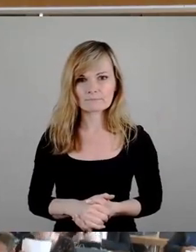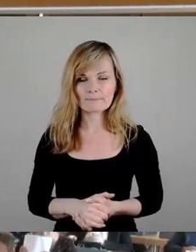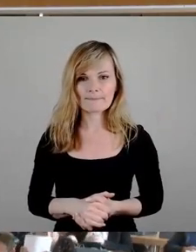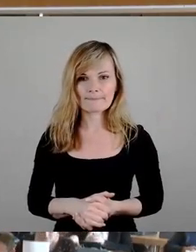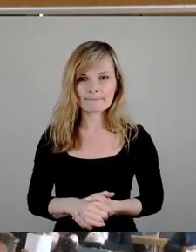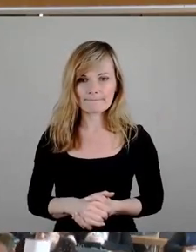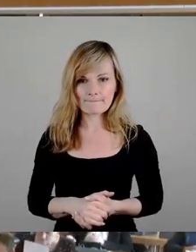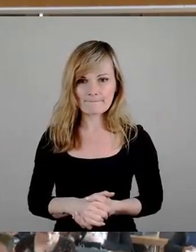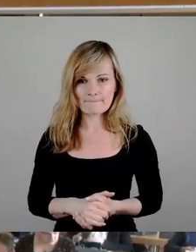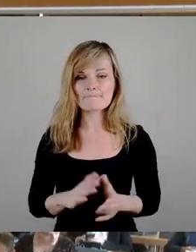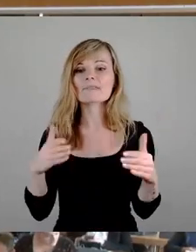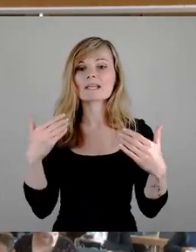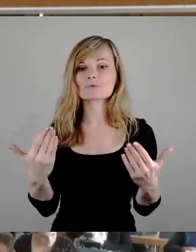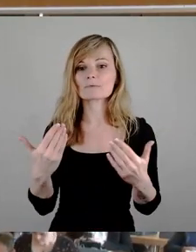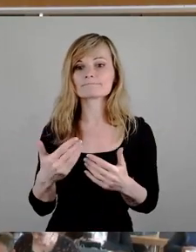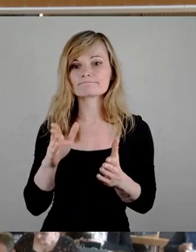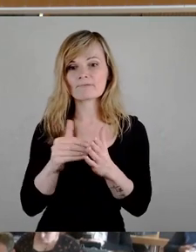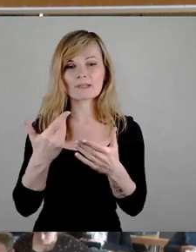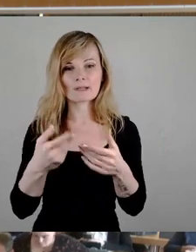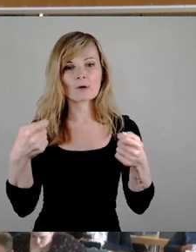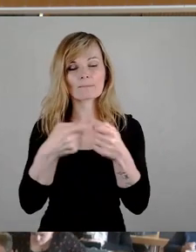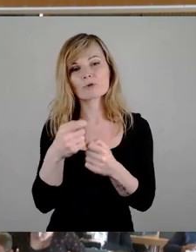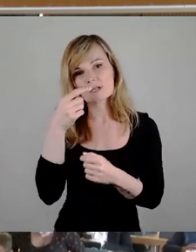So, es geht weiter mit Pünz 90 die Grünen. Herr Löser.